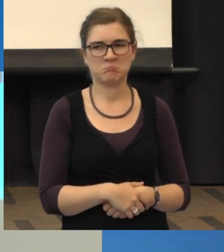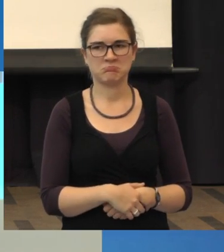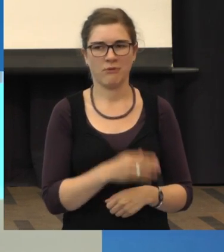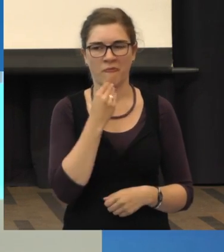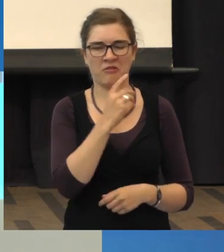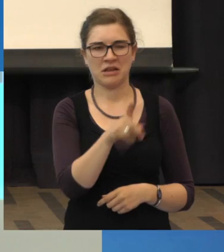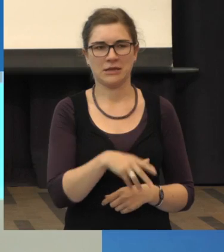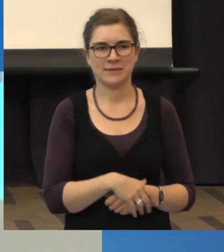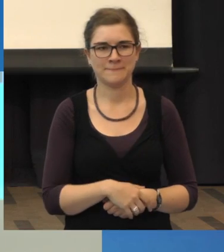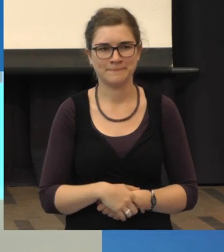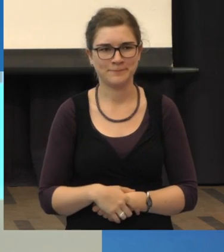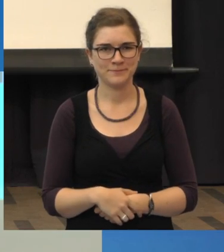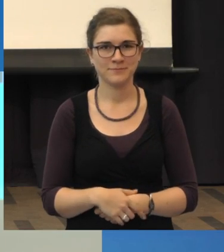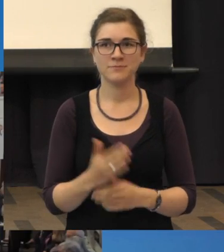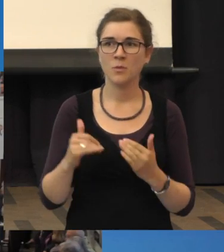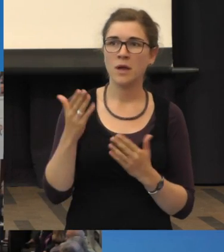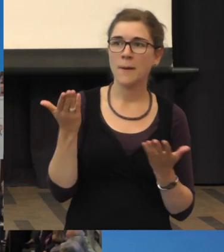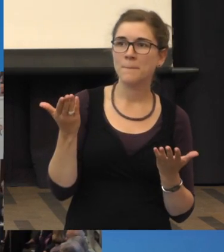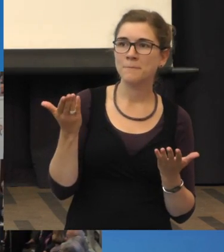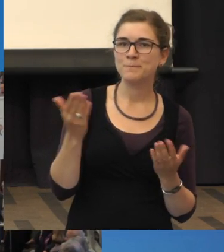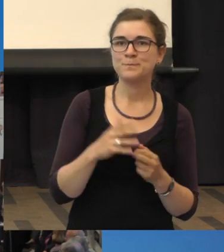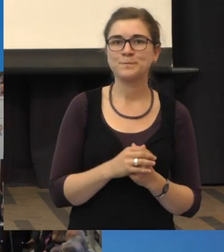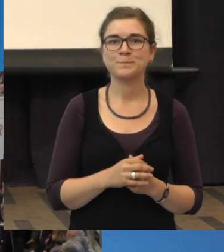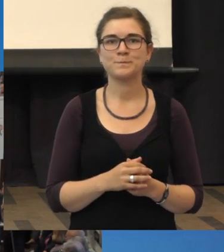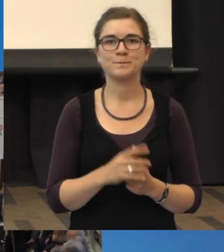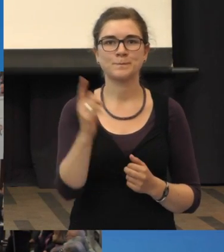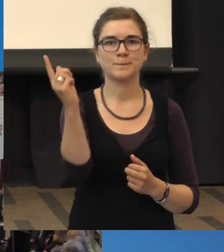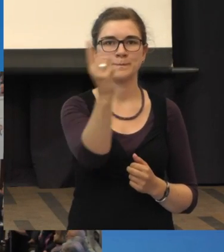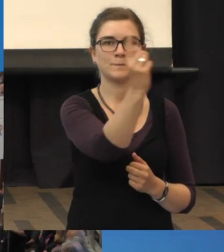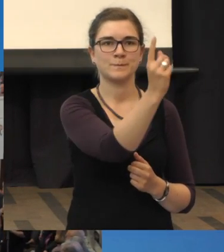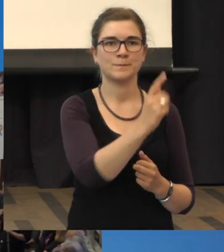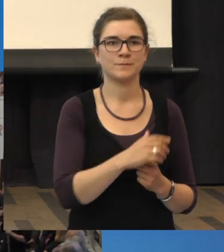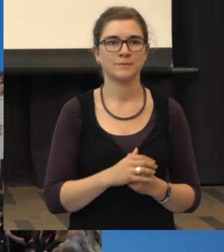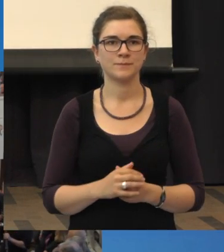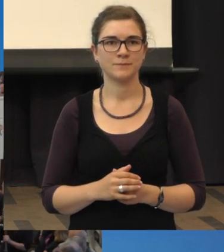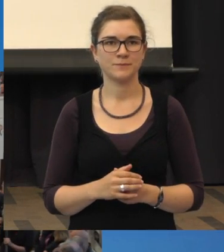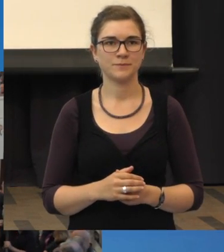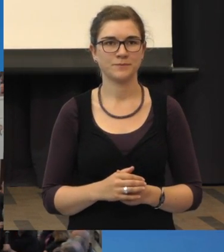So, sehe ich noch einen Finger irgendwo? Ja, Moment, ich komme. Dankeschön.